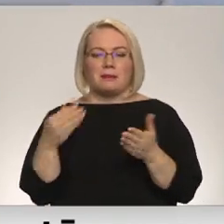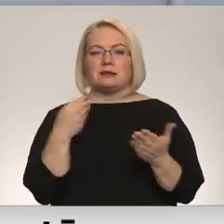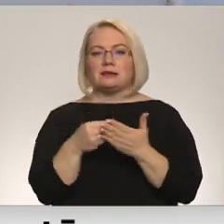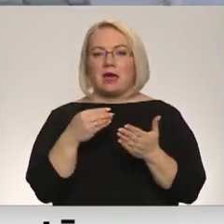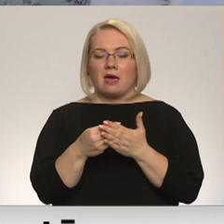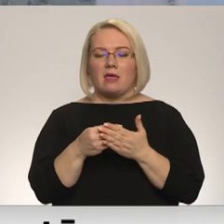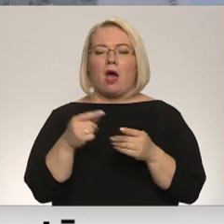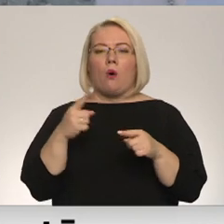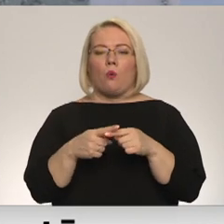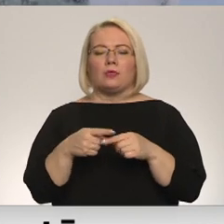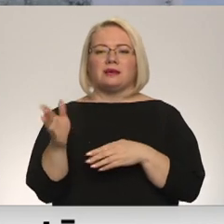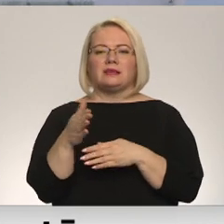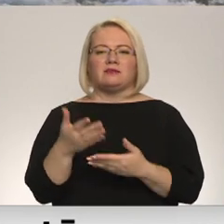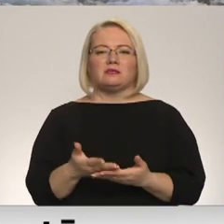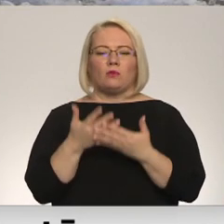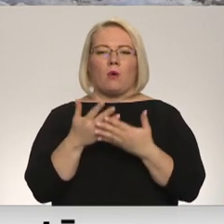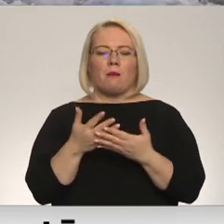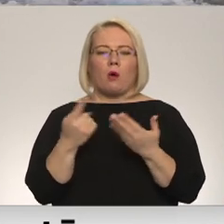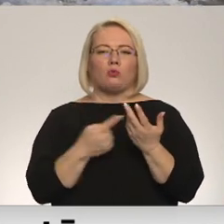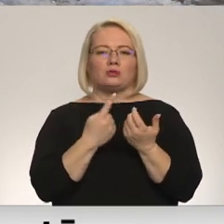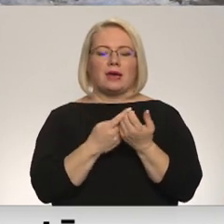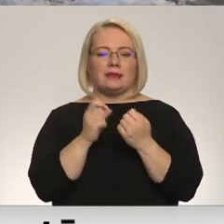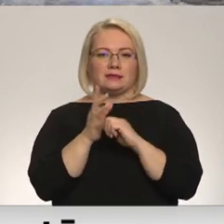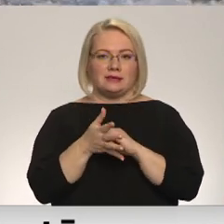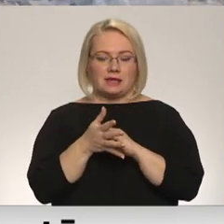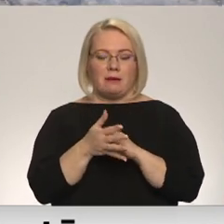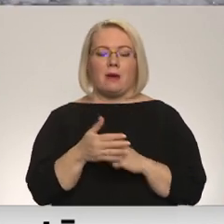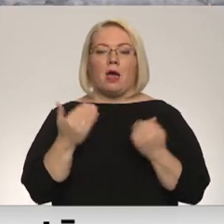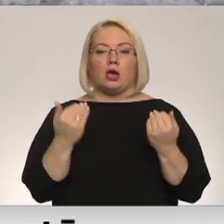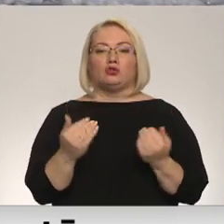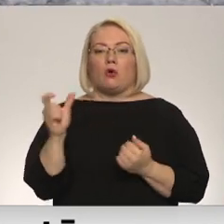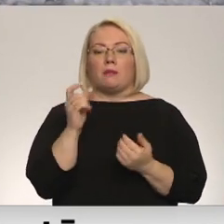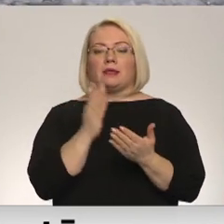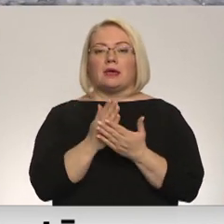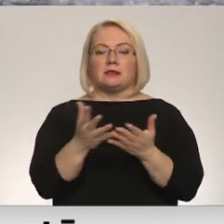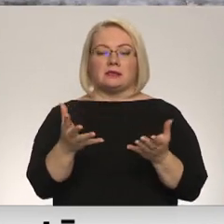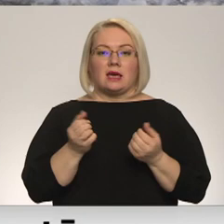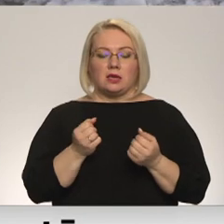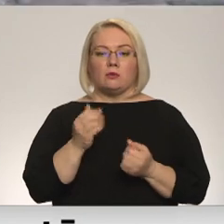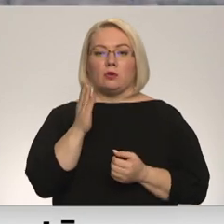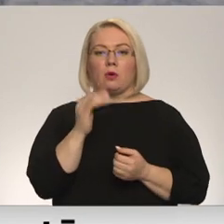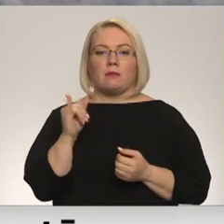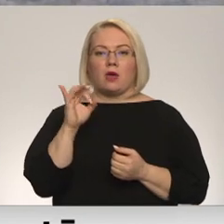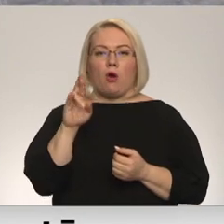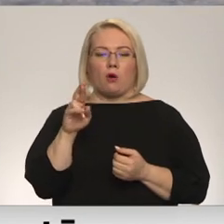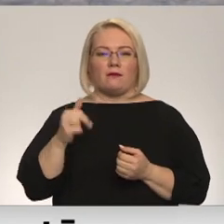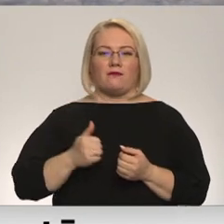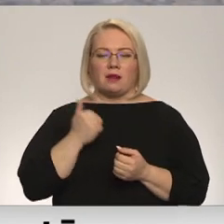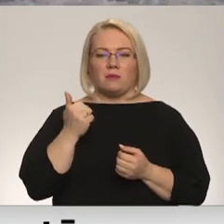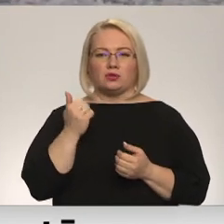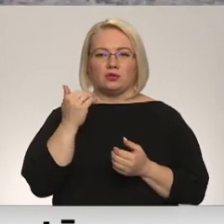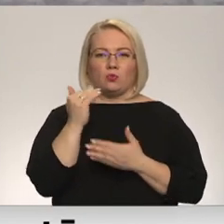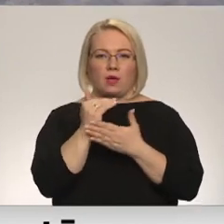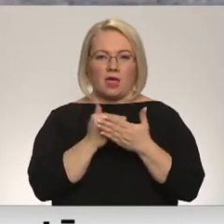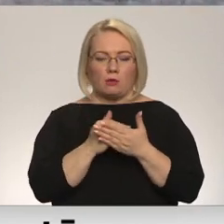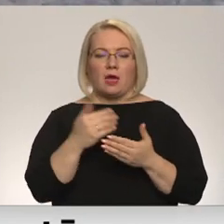loma uzskaits sistēmā. Šobrīd mēs esam jau saņēmis šitā arī no Biora nosacījumus. Jānejam nolikumam,